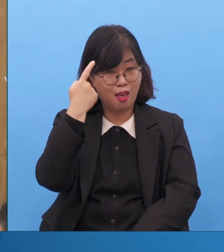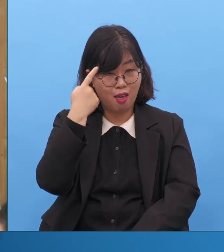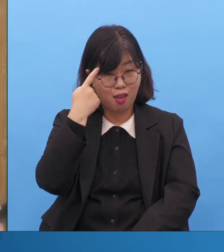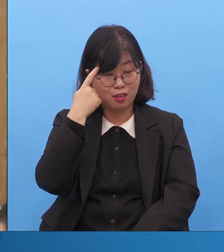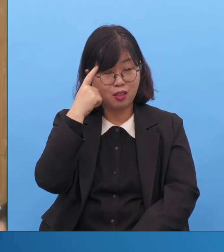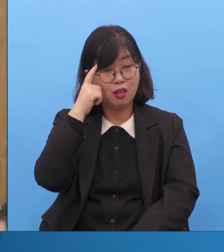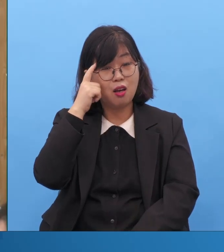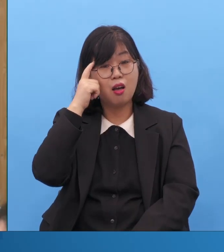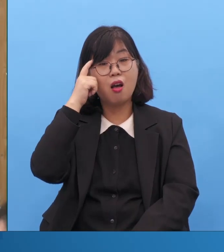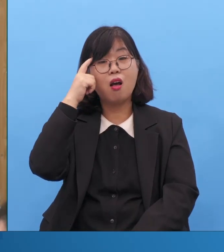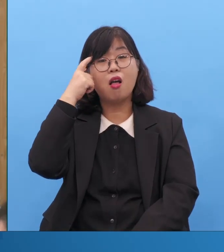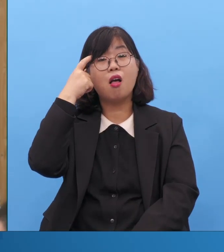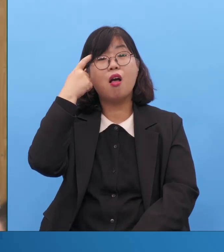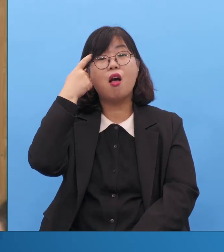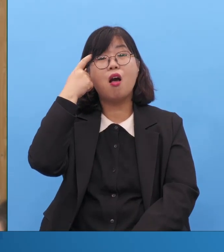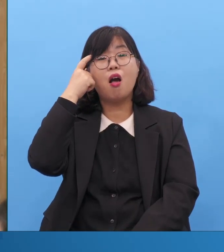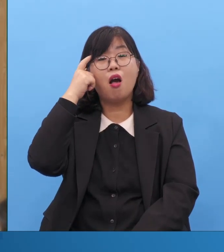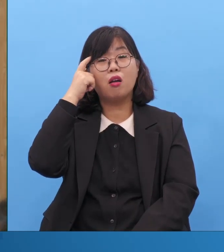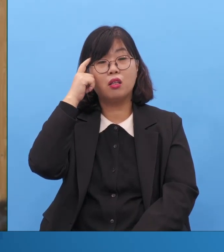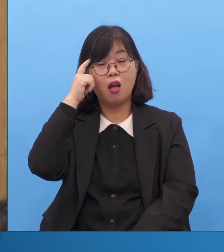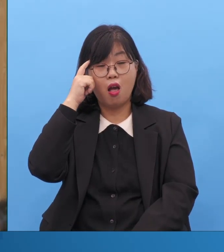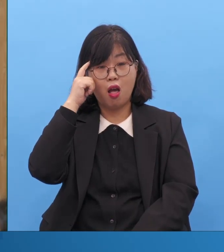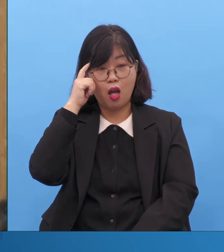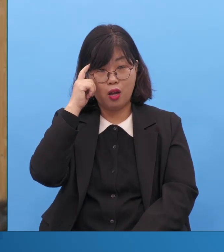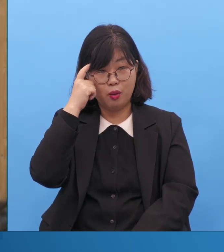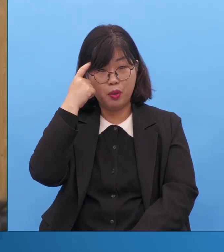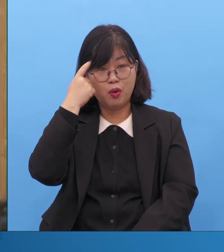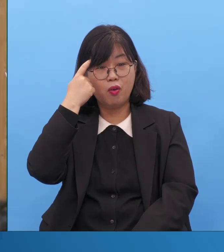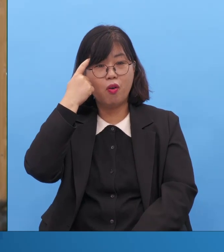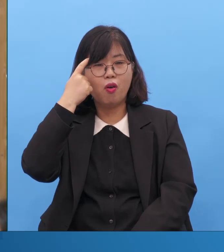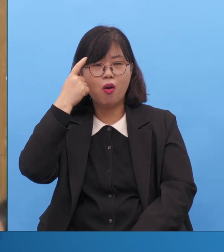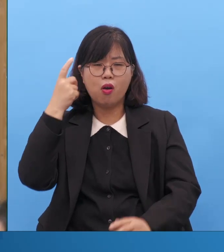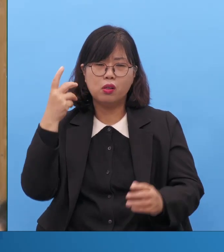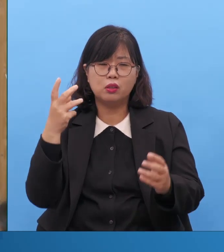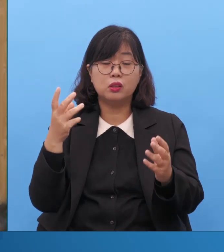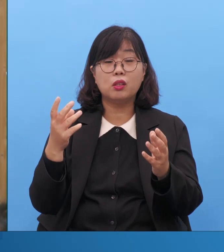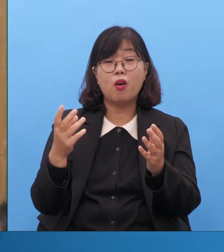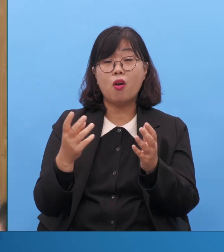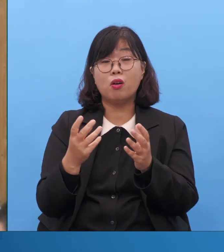생각하여